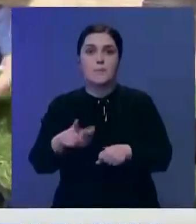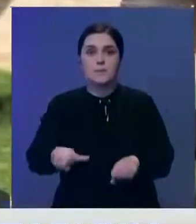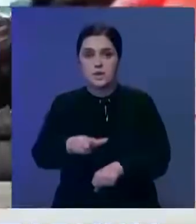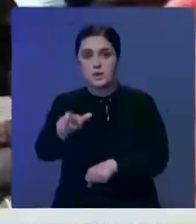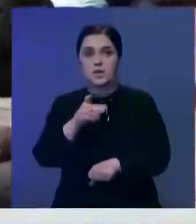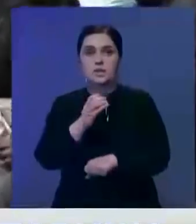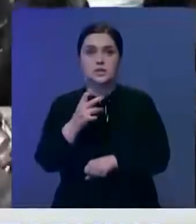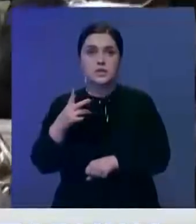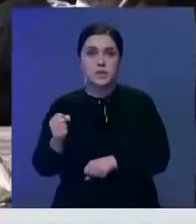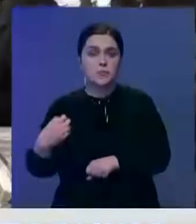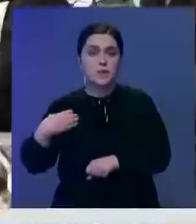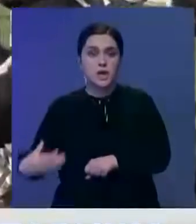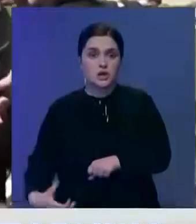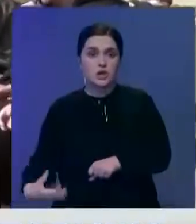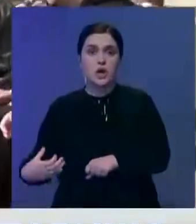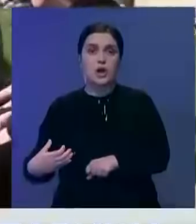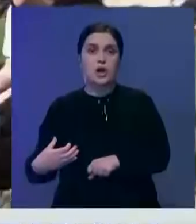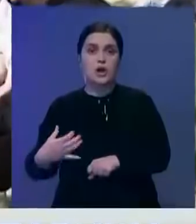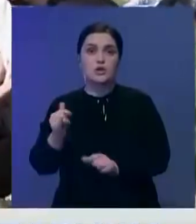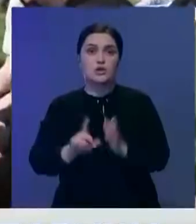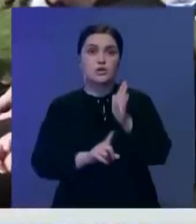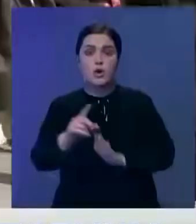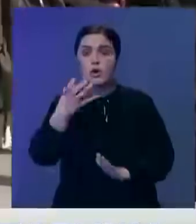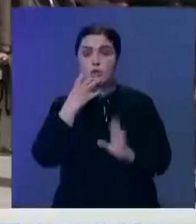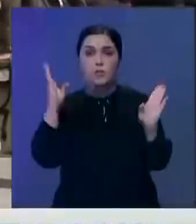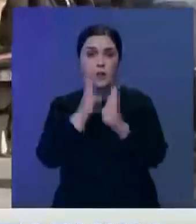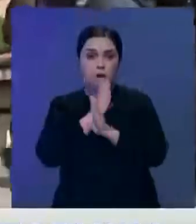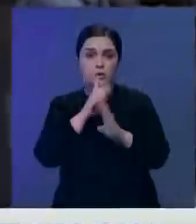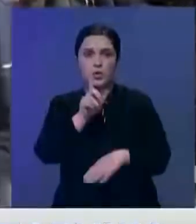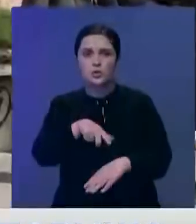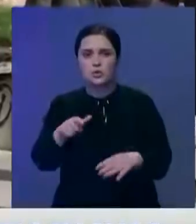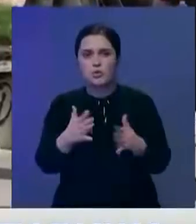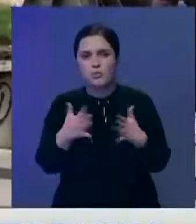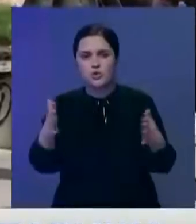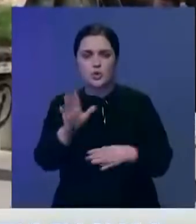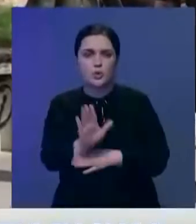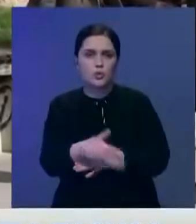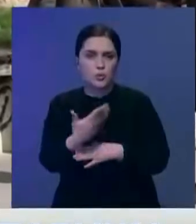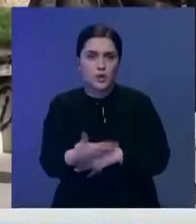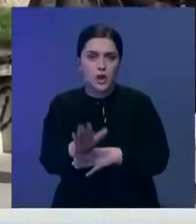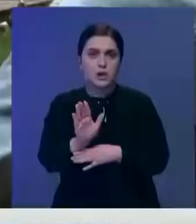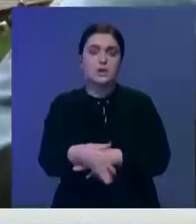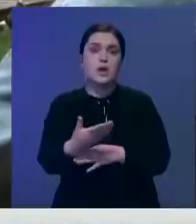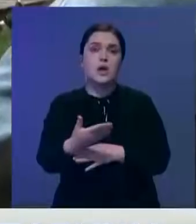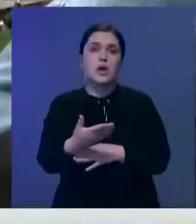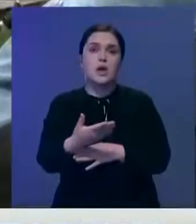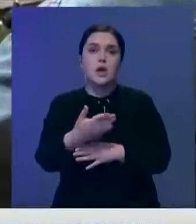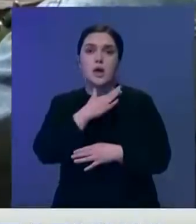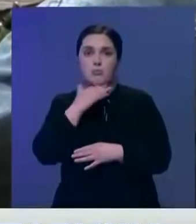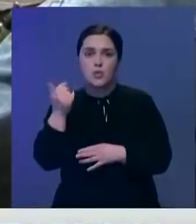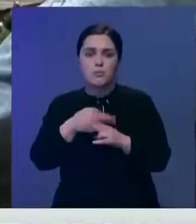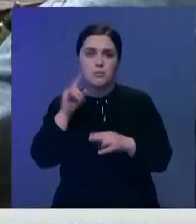вниманием берег реки Сены в Париже, поскольку после наступления теплой погоды люди стали больше времени проводить на набережной. И многие